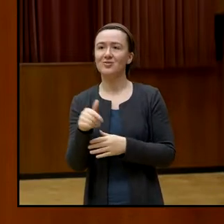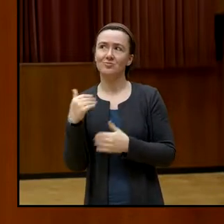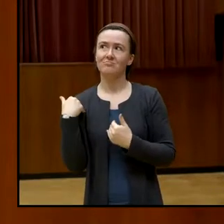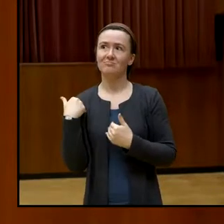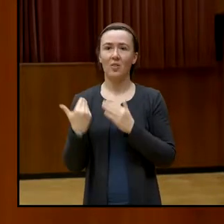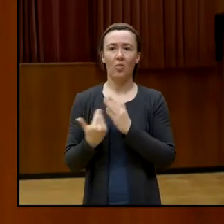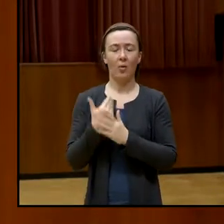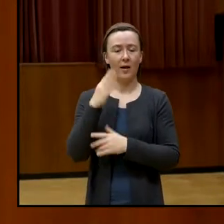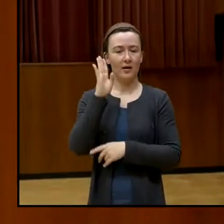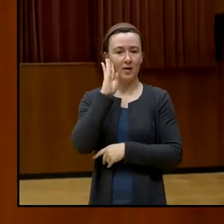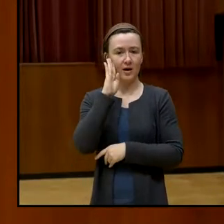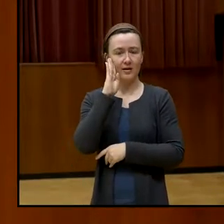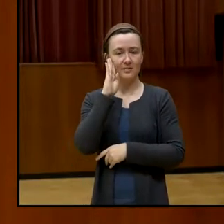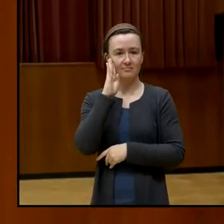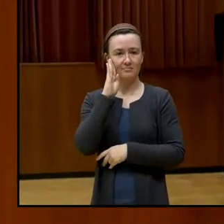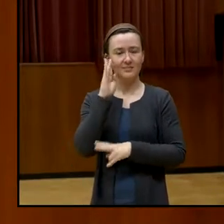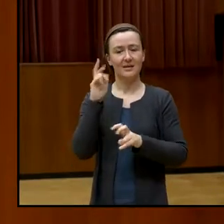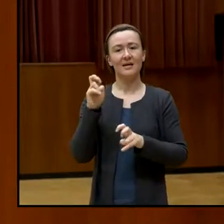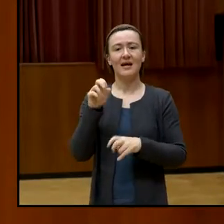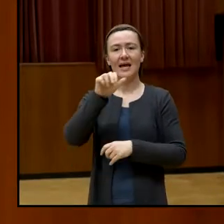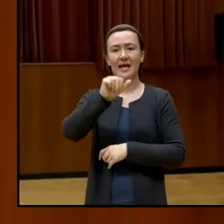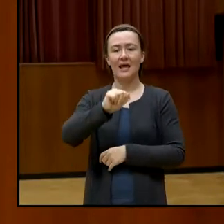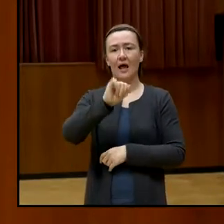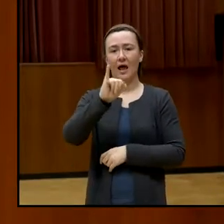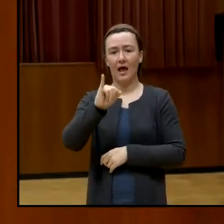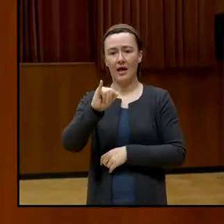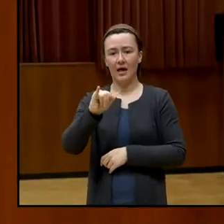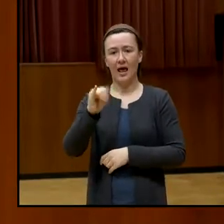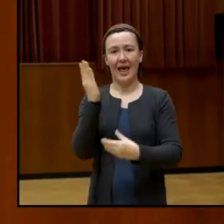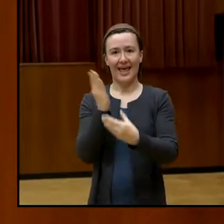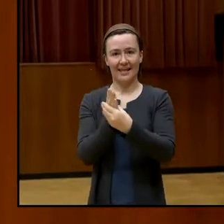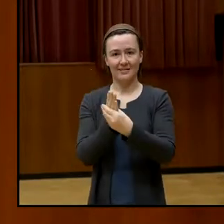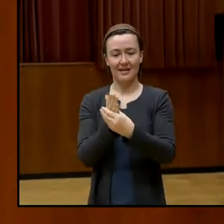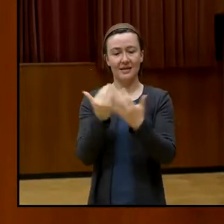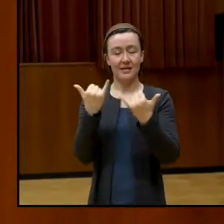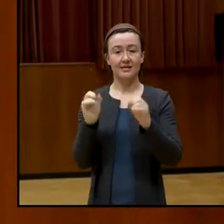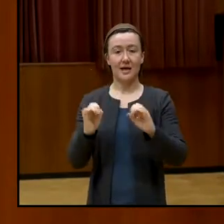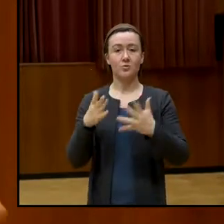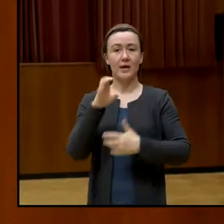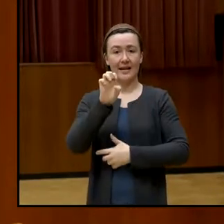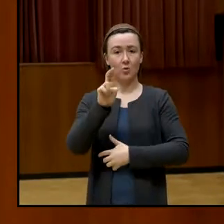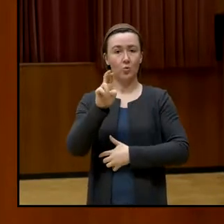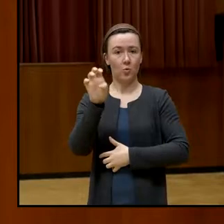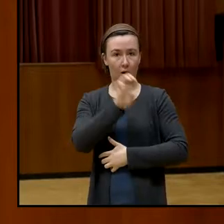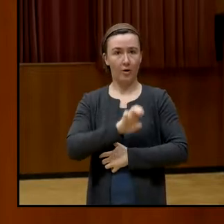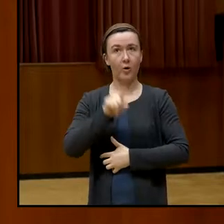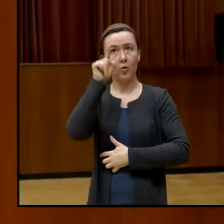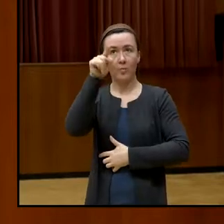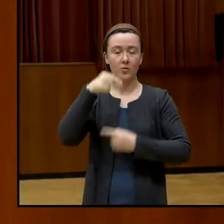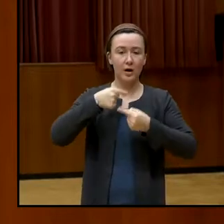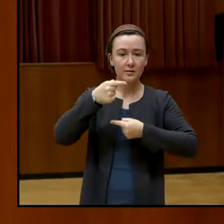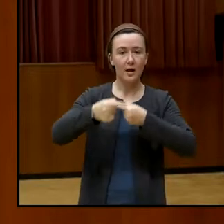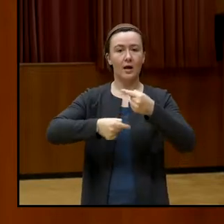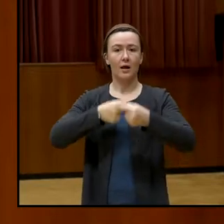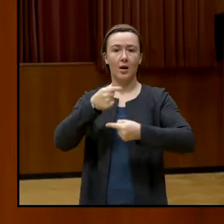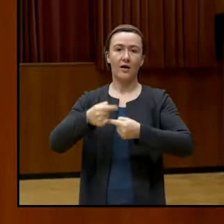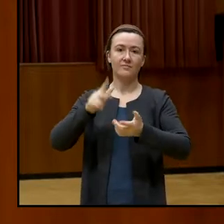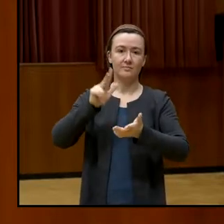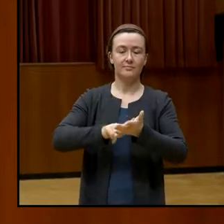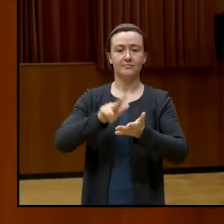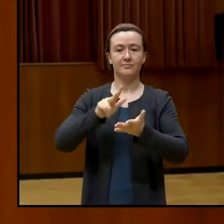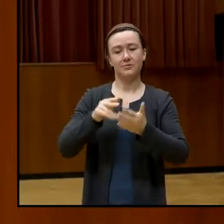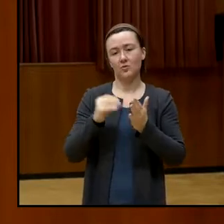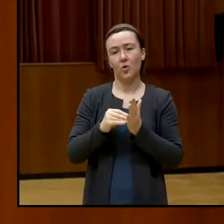der AI Act, der gerade in Verabschiedung ist in Europa bei der EU. Das ist wieder ein Prozess, der noch läuft.